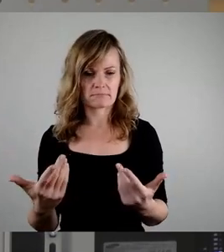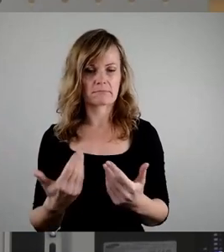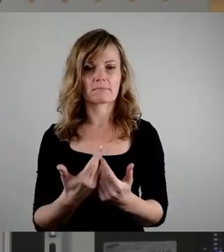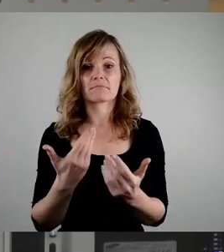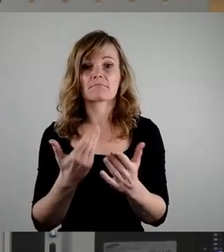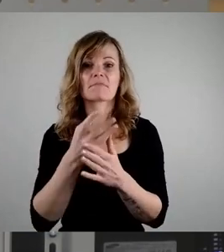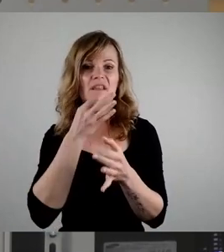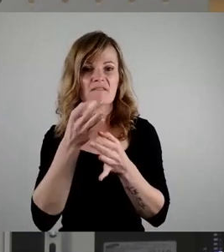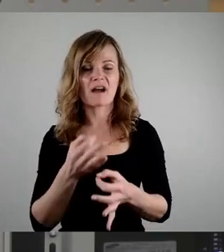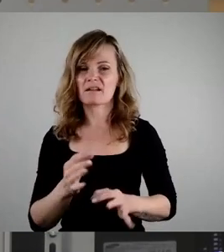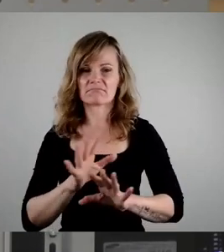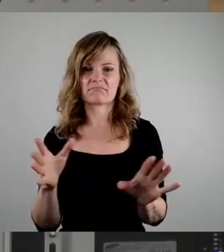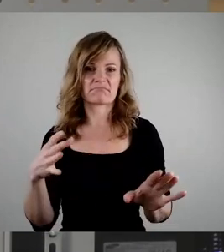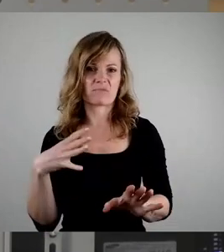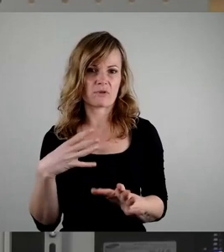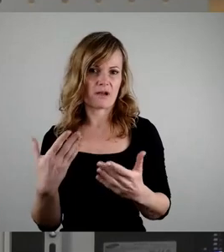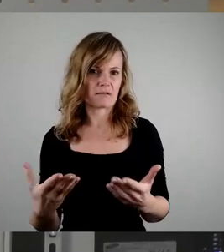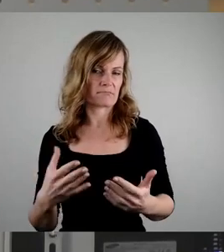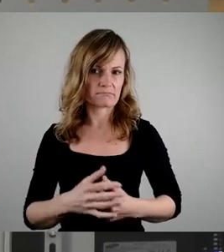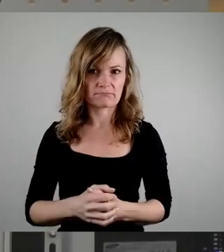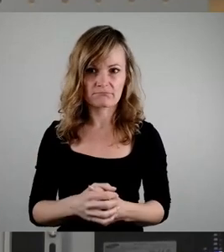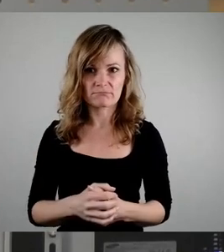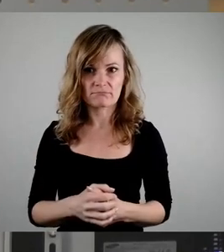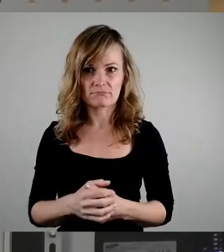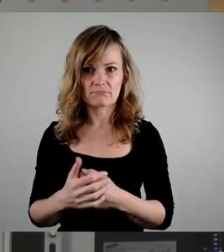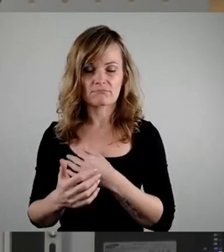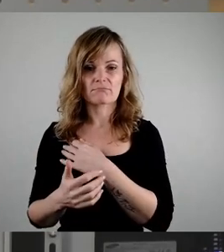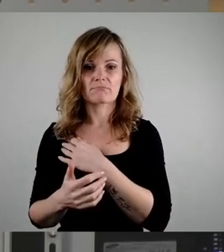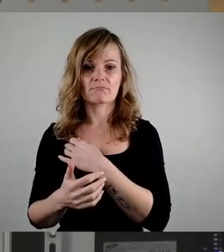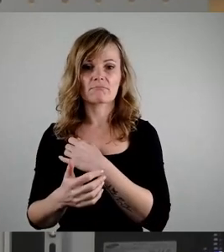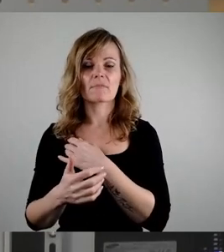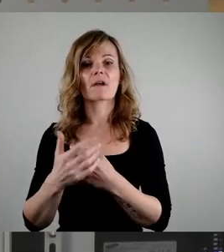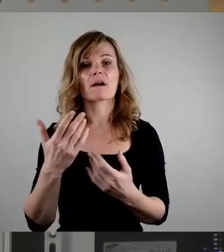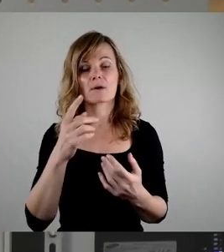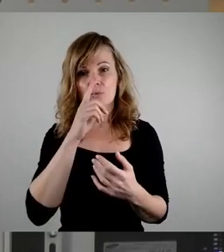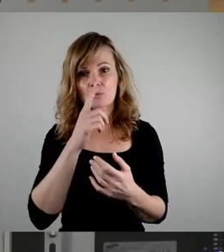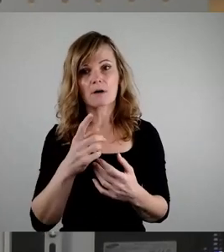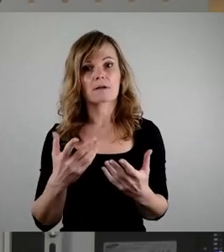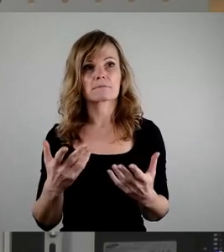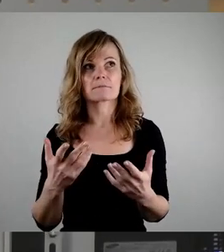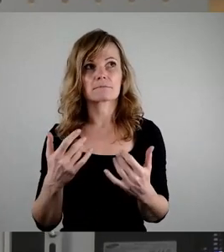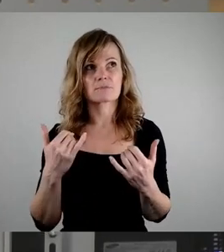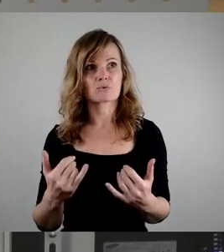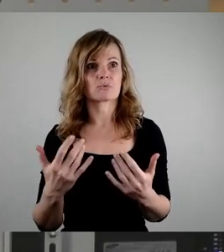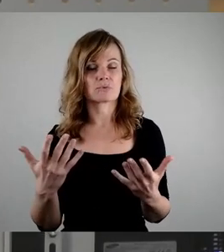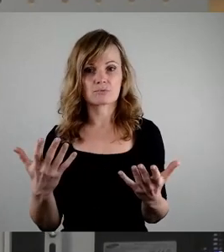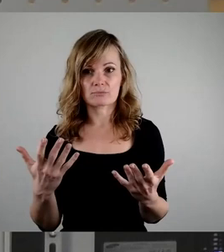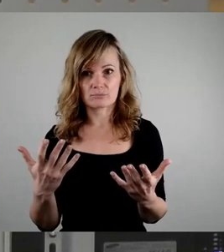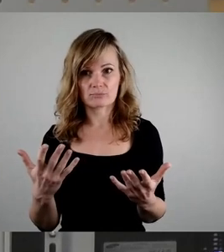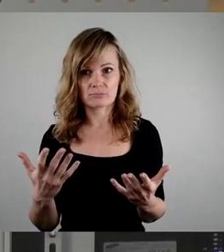eigentlich gar nicht mehr stellen und allein um den Gedanken hier uns als